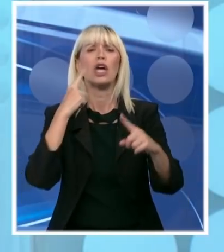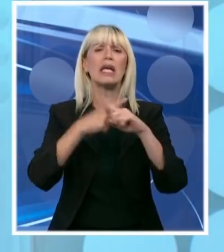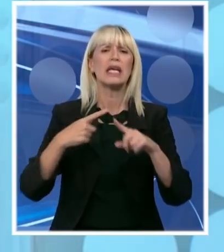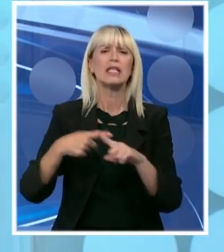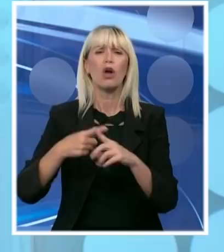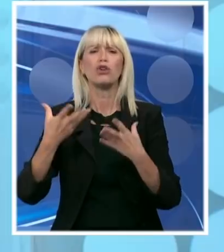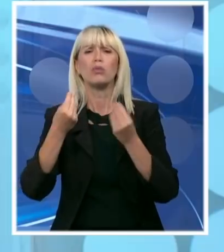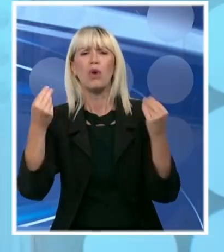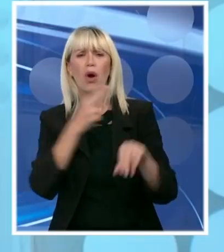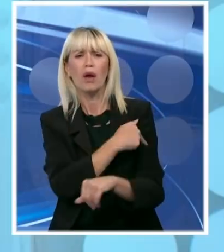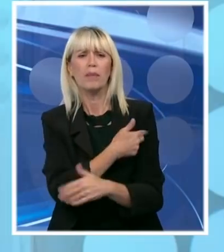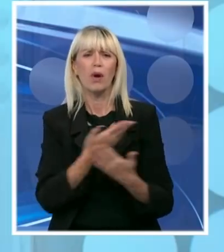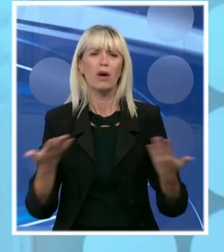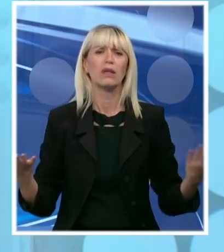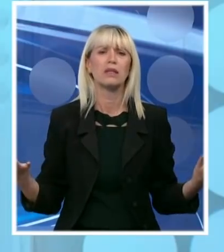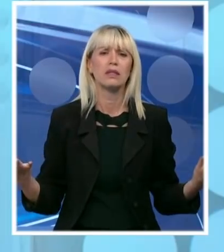bolnicama. A nam to vi govorite.